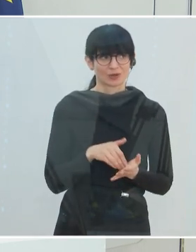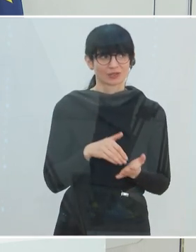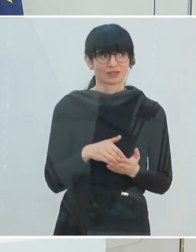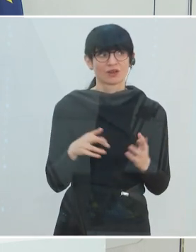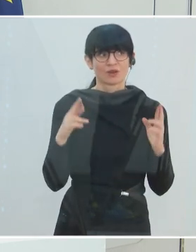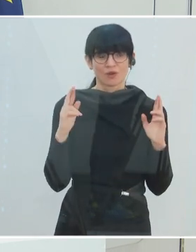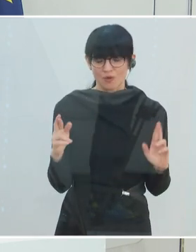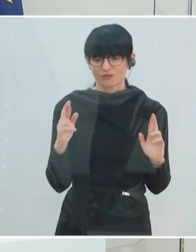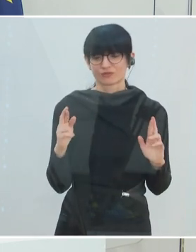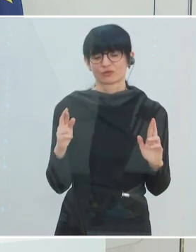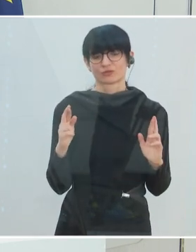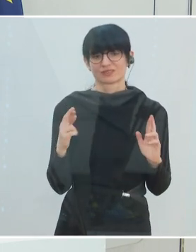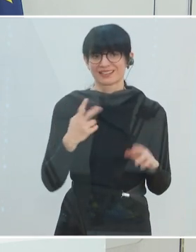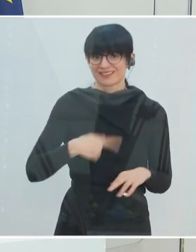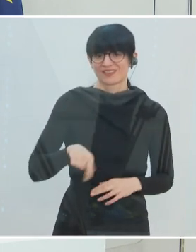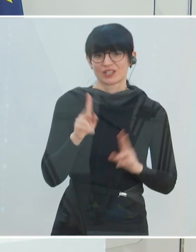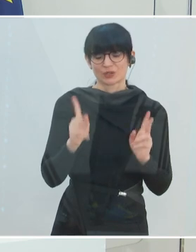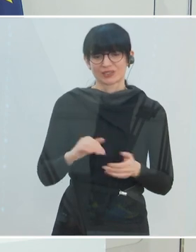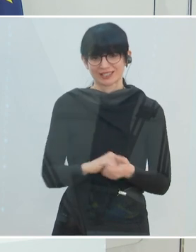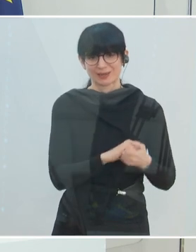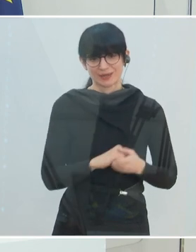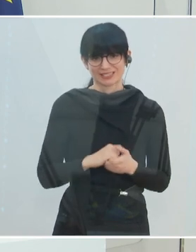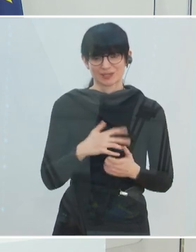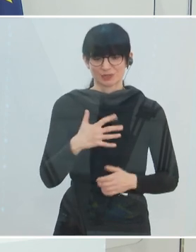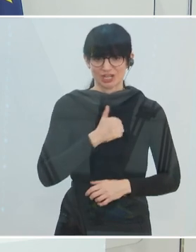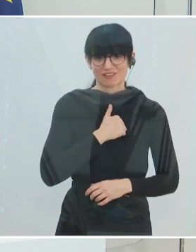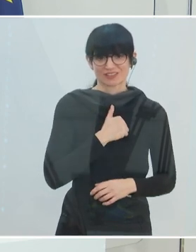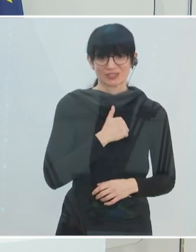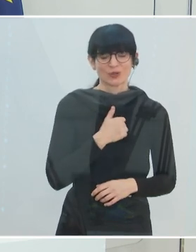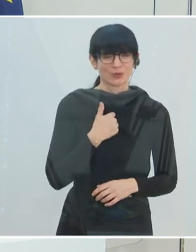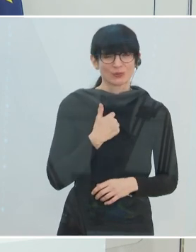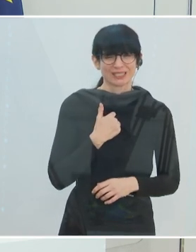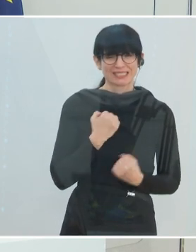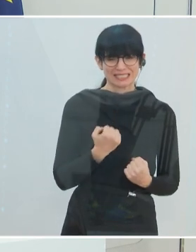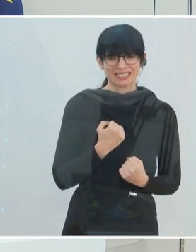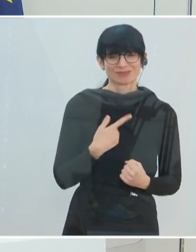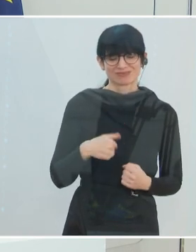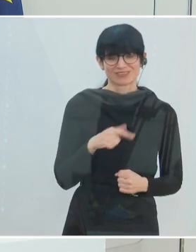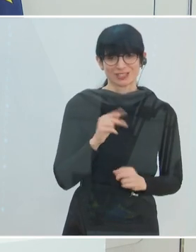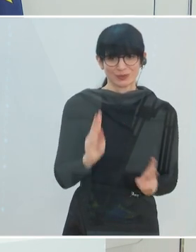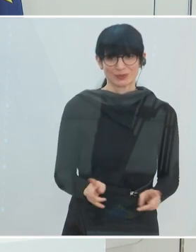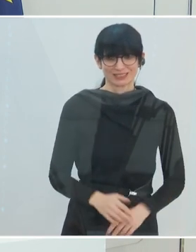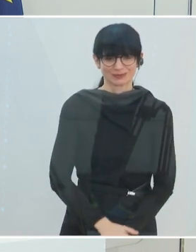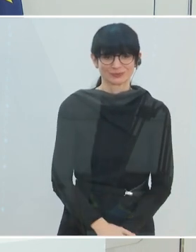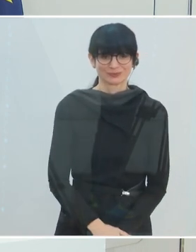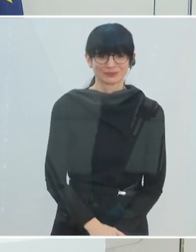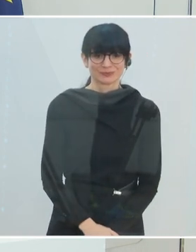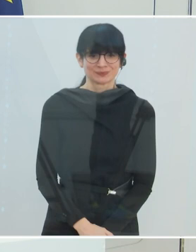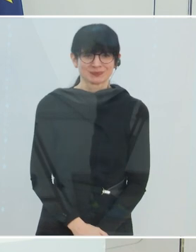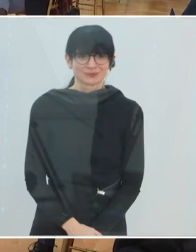Hoffnung, dass wir es gemeinsam schaffen können. Und ich bin ganz überzeugt davon, wir schaffen es gemeinsam.